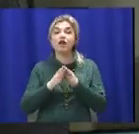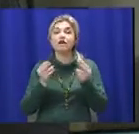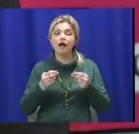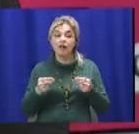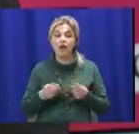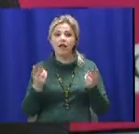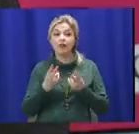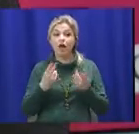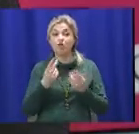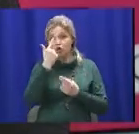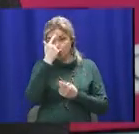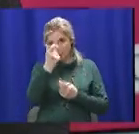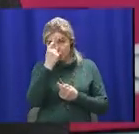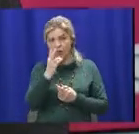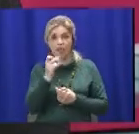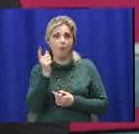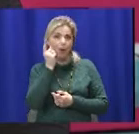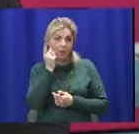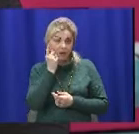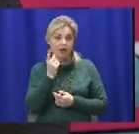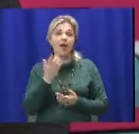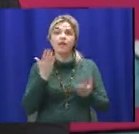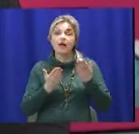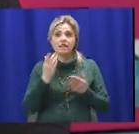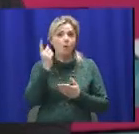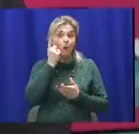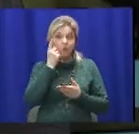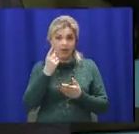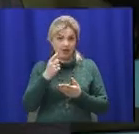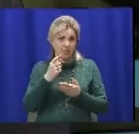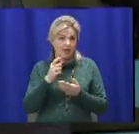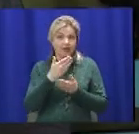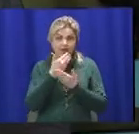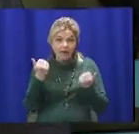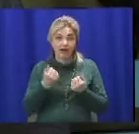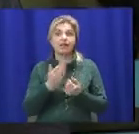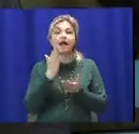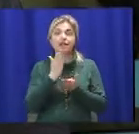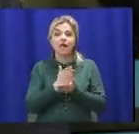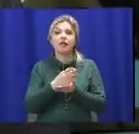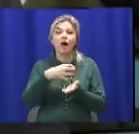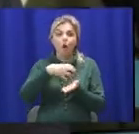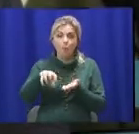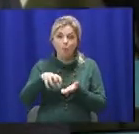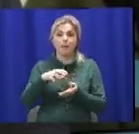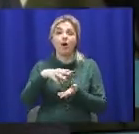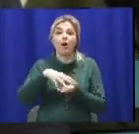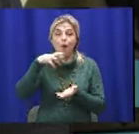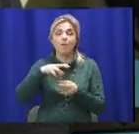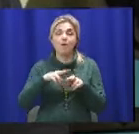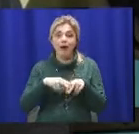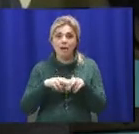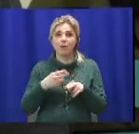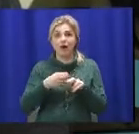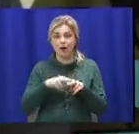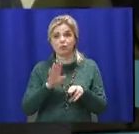приходить спілкування на мобільний телефон. Якщо мобільний телефон відсуттє, робиться скан копії паспорту, який підкладається